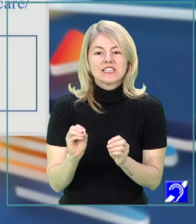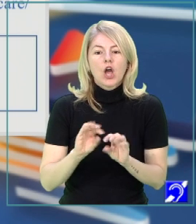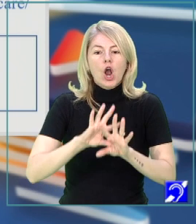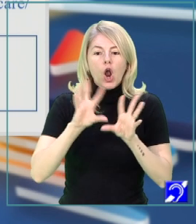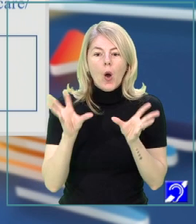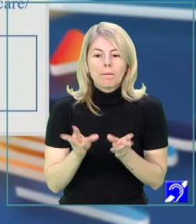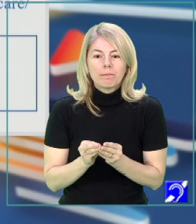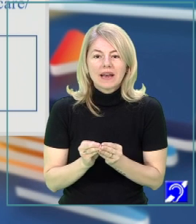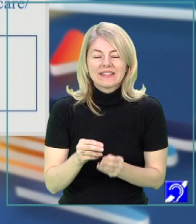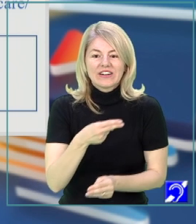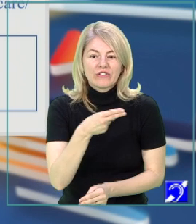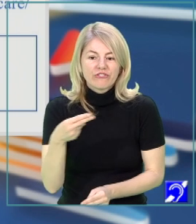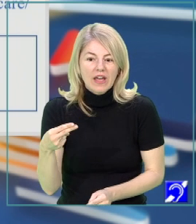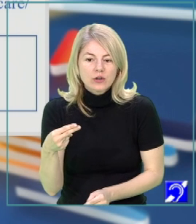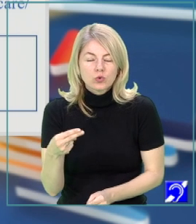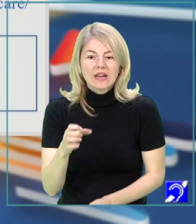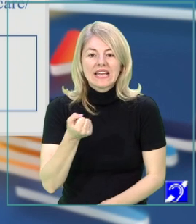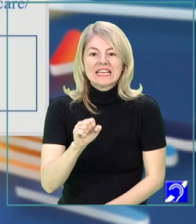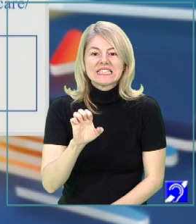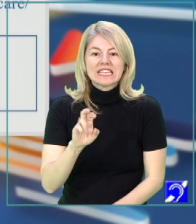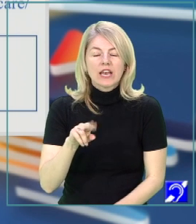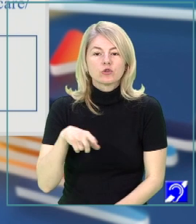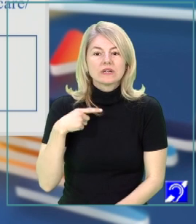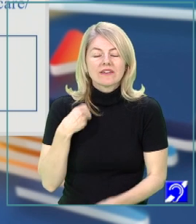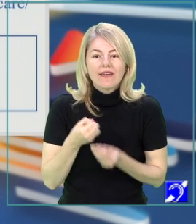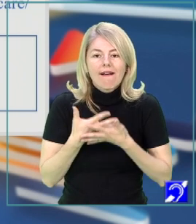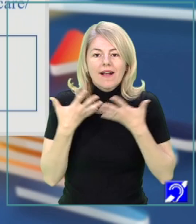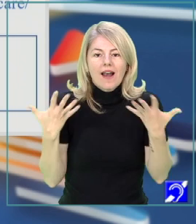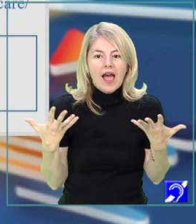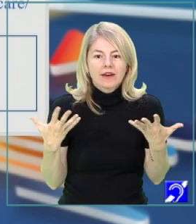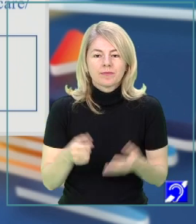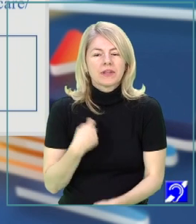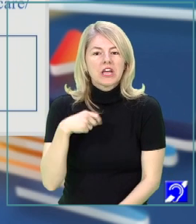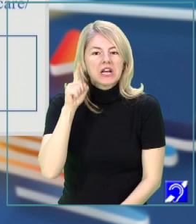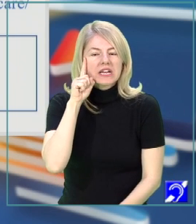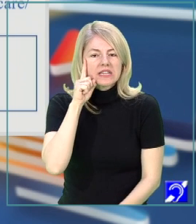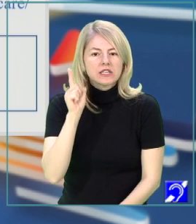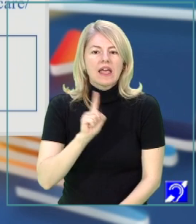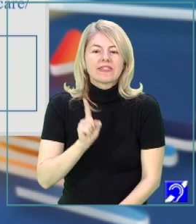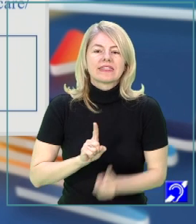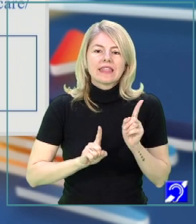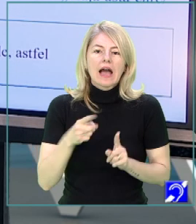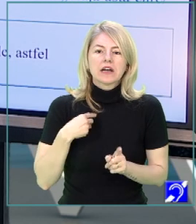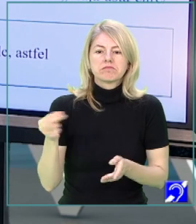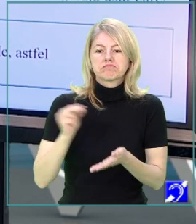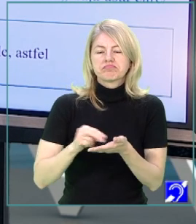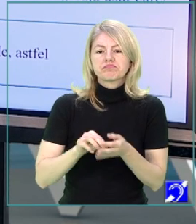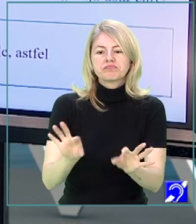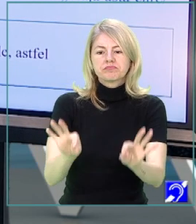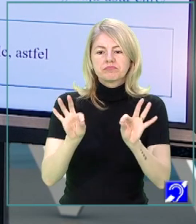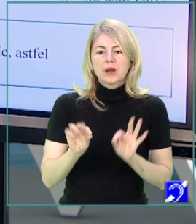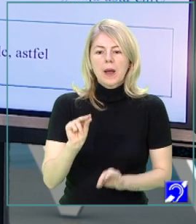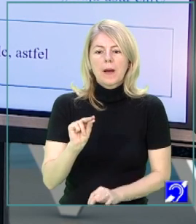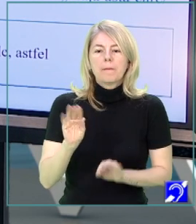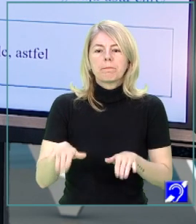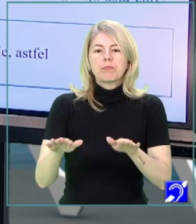secvența, astfel încât sensul figurii de stil să fie clar. Gândiți-vă, n-ar fi fost suficient să extrag aici, de exemplu,